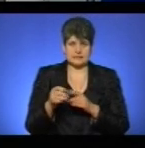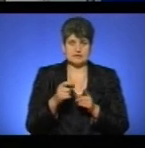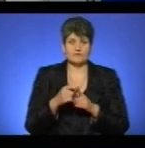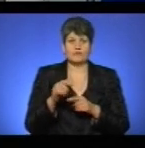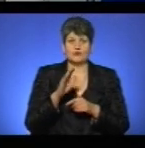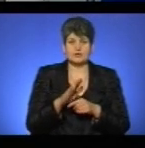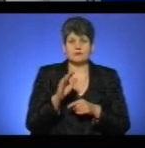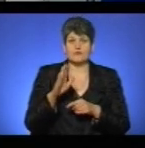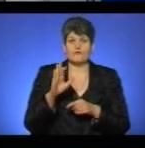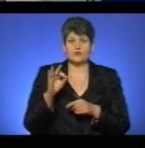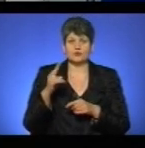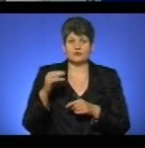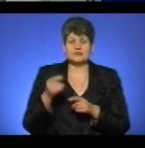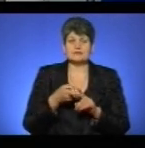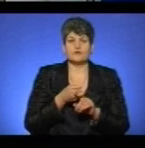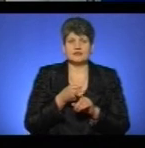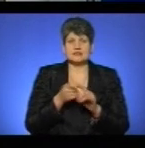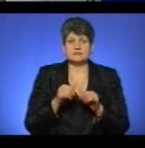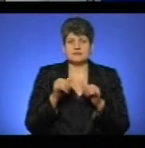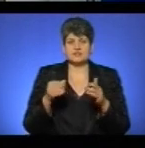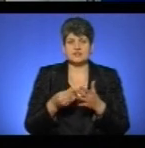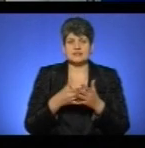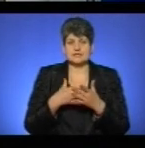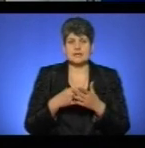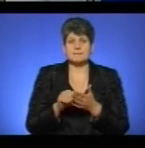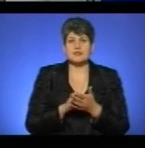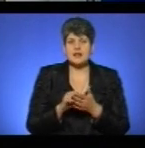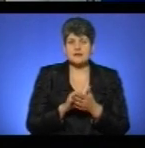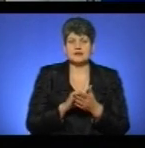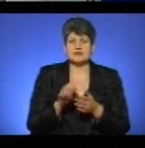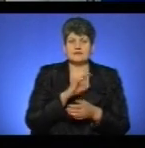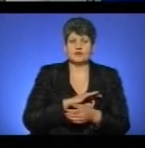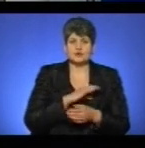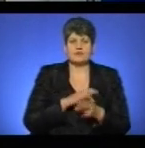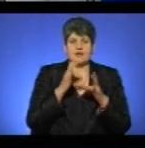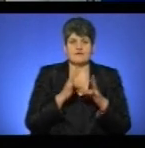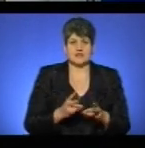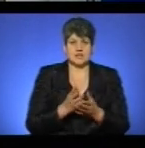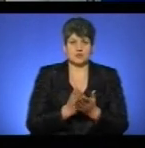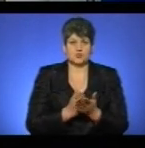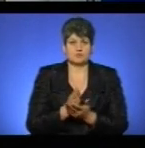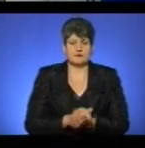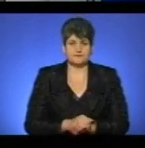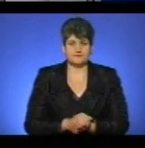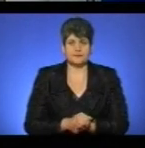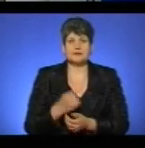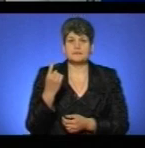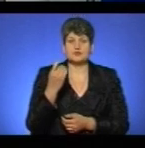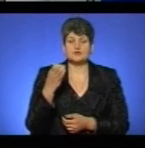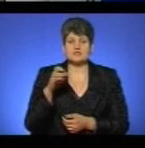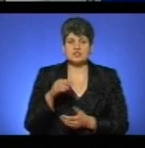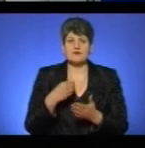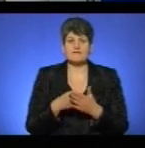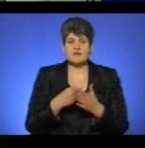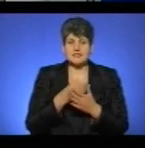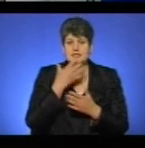Володимира Водовоза, це пов'язано з підвищенням цін на матеріали, які використовує аварійна служба. З 1 січня вартість